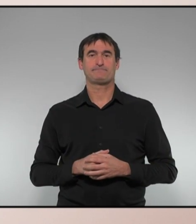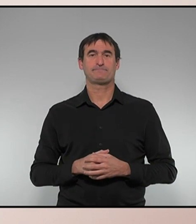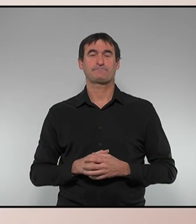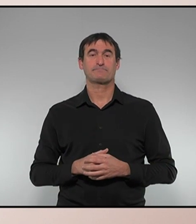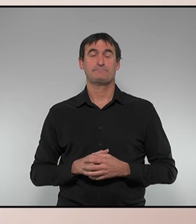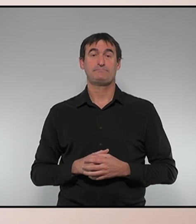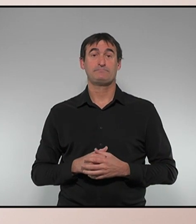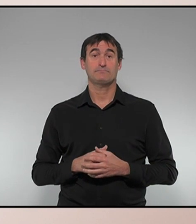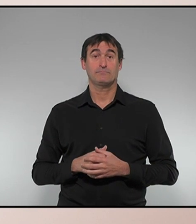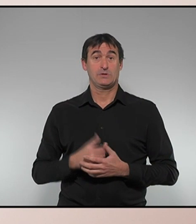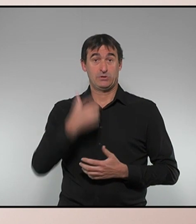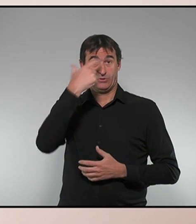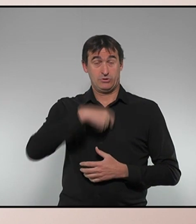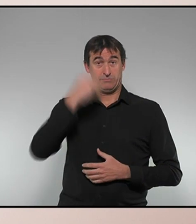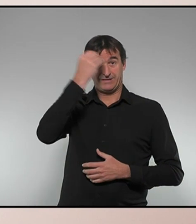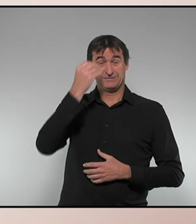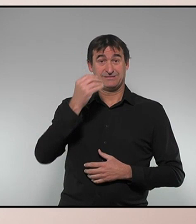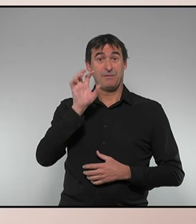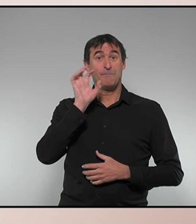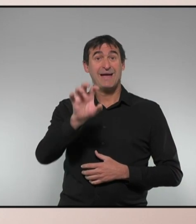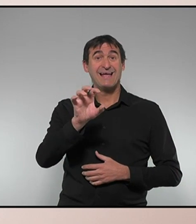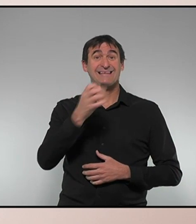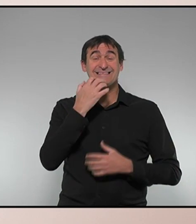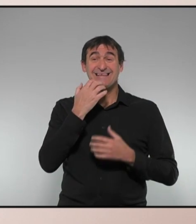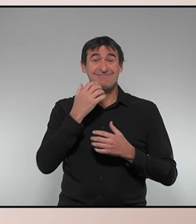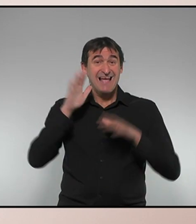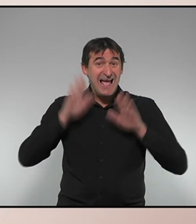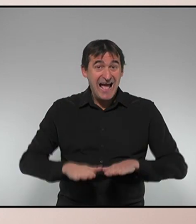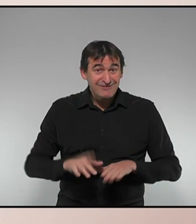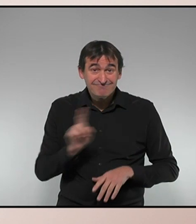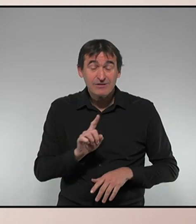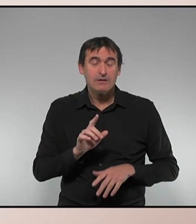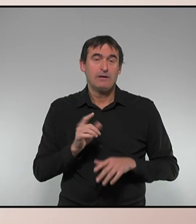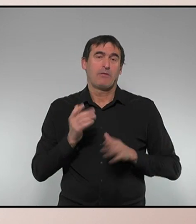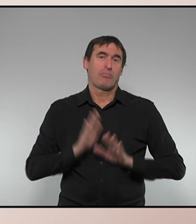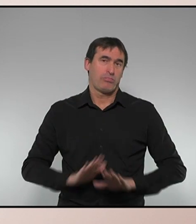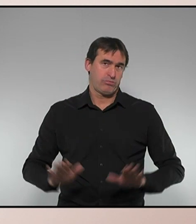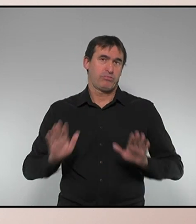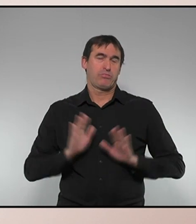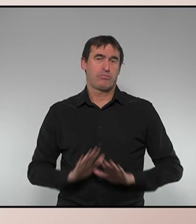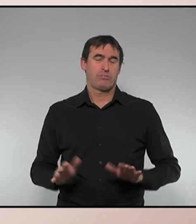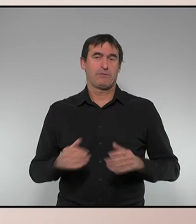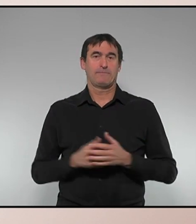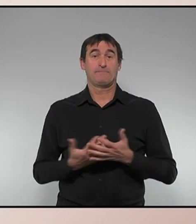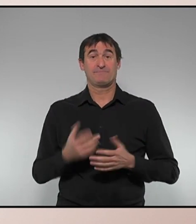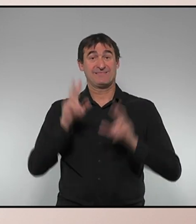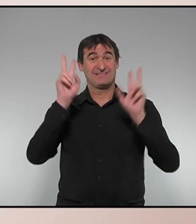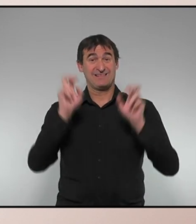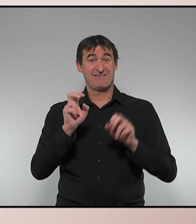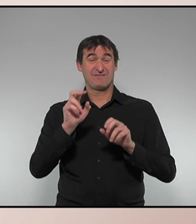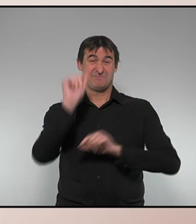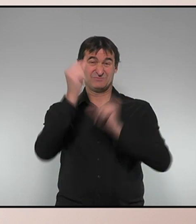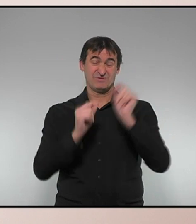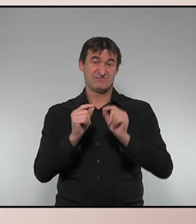Jo penso que el país, si no ha aturat, està a rebentir. Respecte als pressupostos, vostè ja coneix la posició del grup